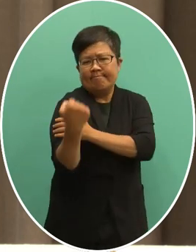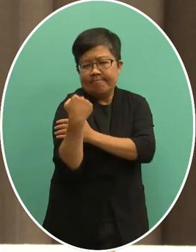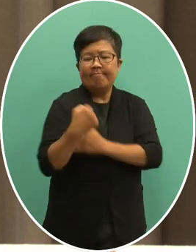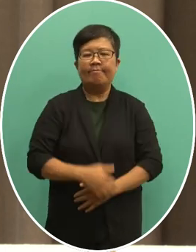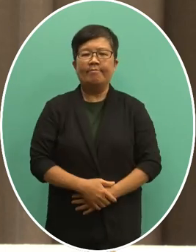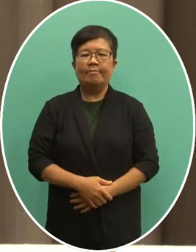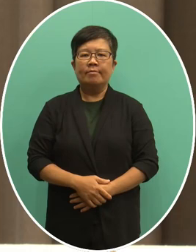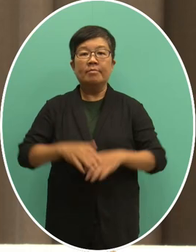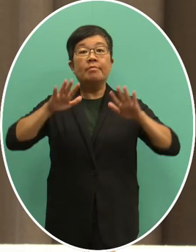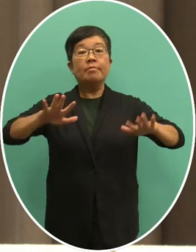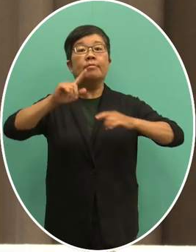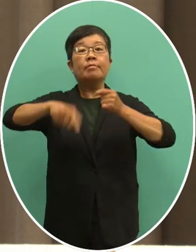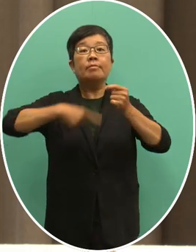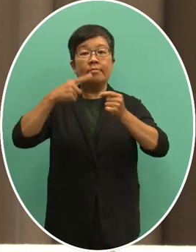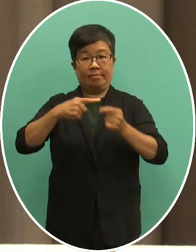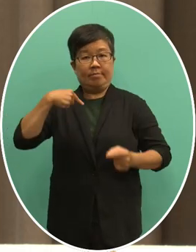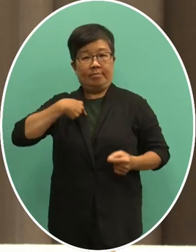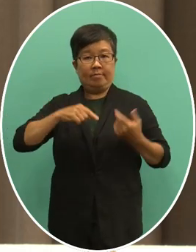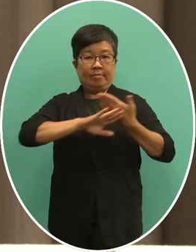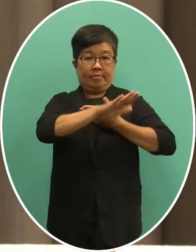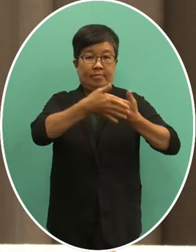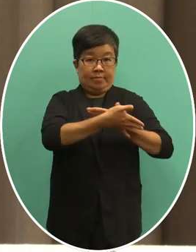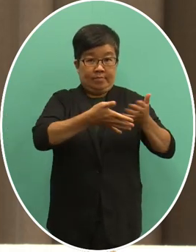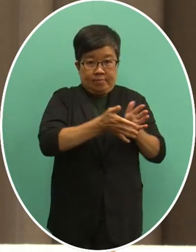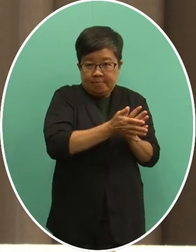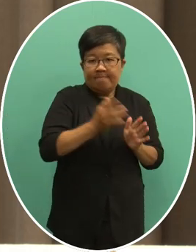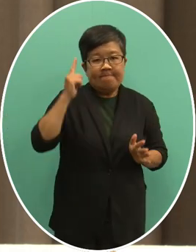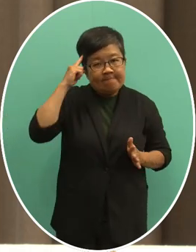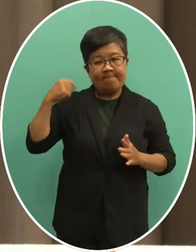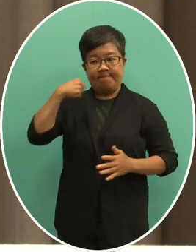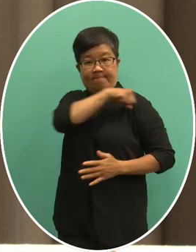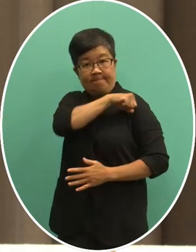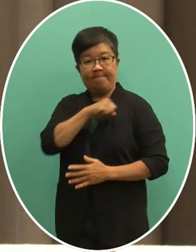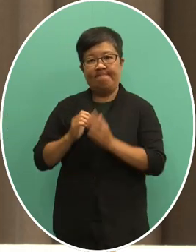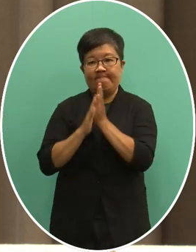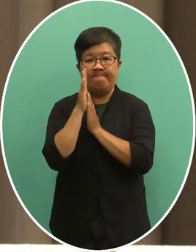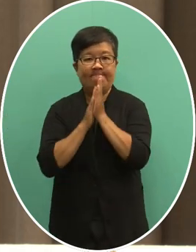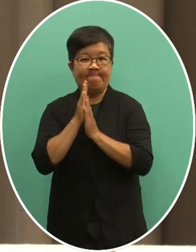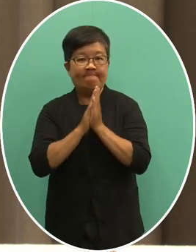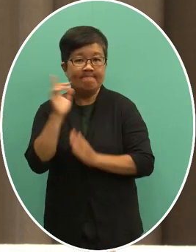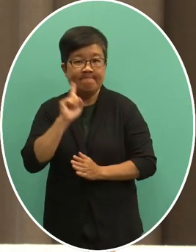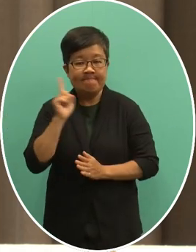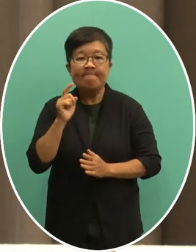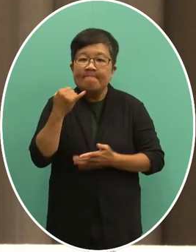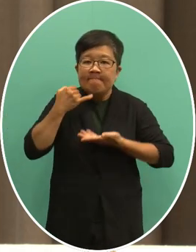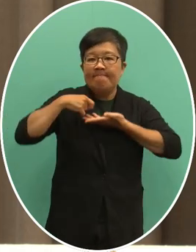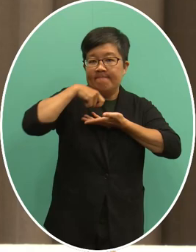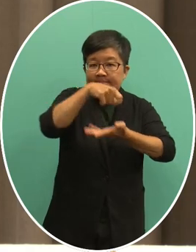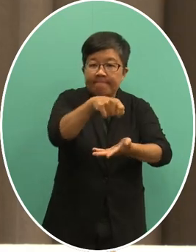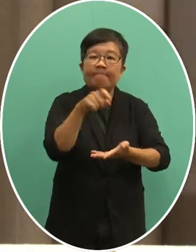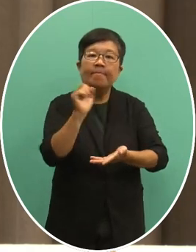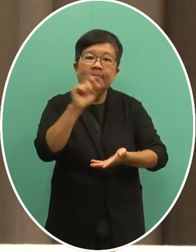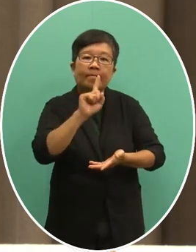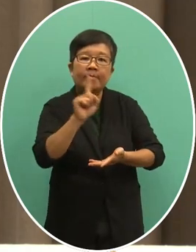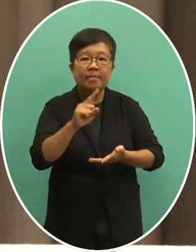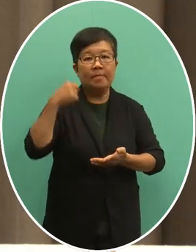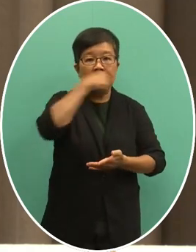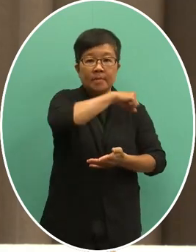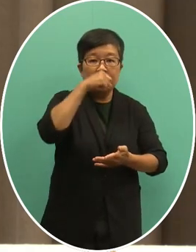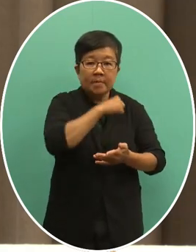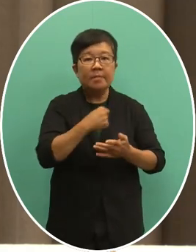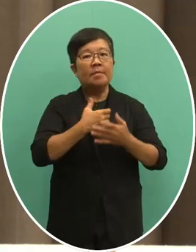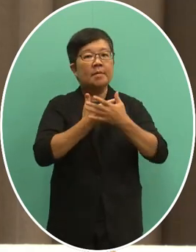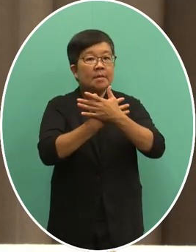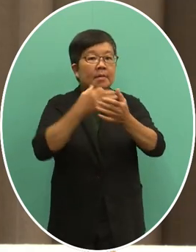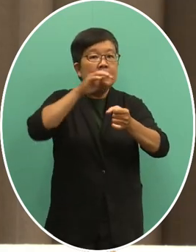今年本部另将把我国的诉求透过曾经在台湾拿过台湾